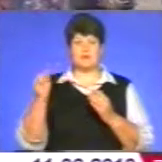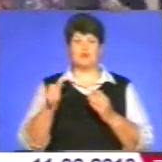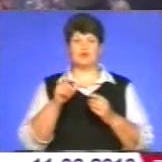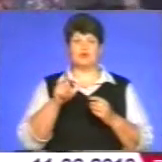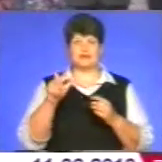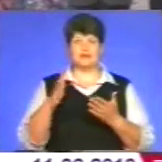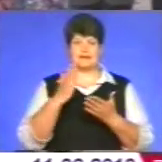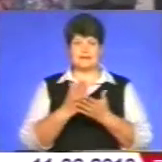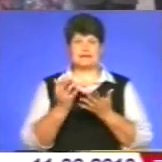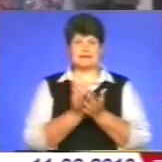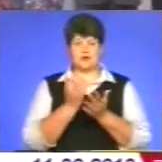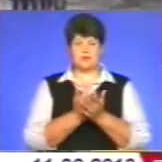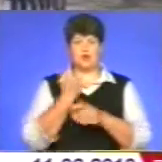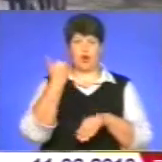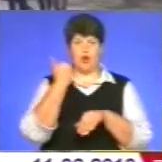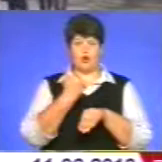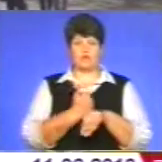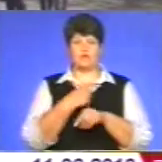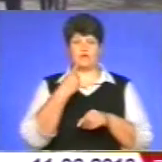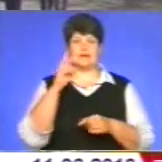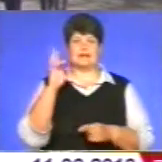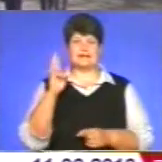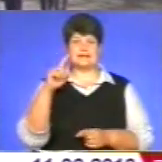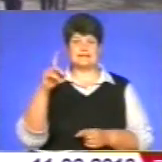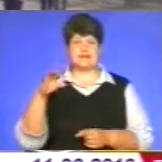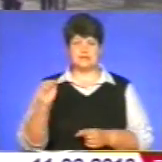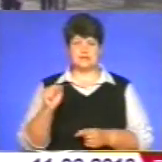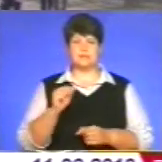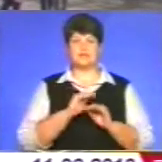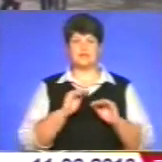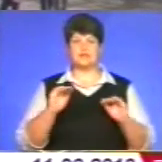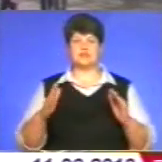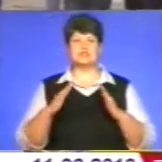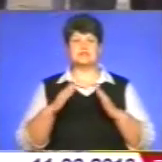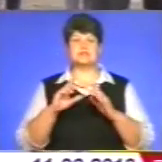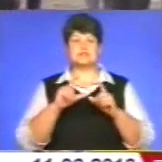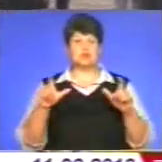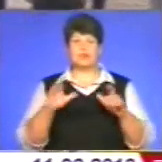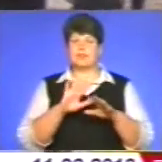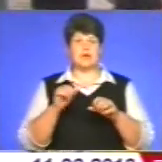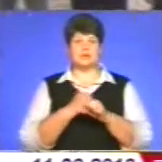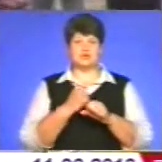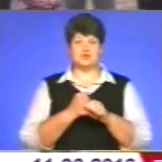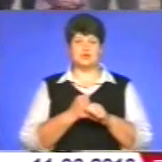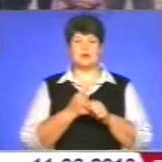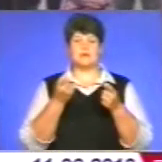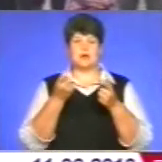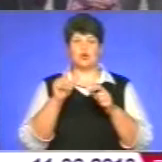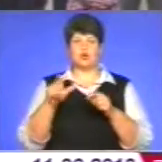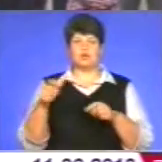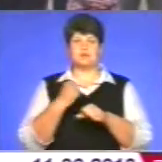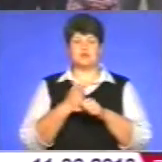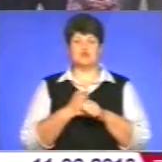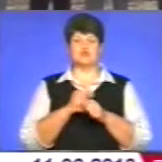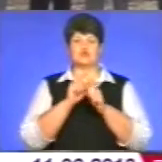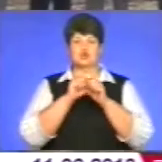з'явиться заробіток – головне, каже Надія Залевська. Адже дитсадок там не діє. Невелика частина людей працює у школі, ФАПі та